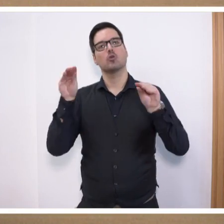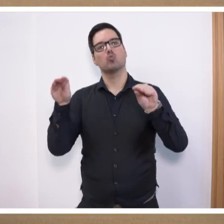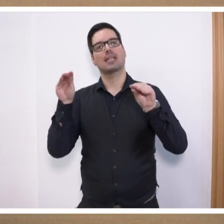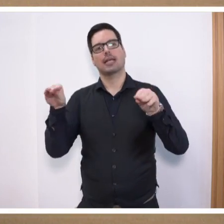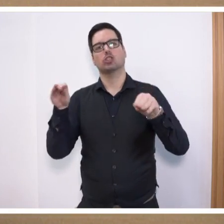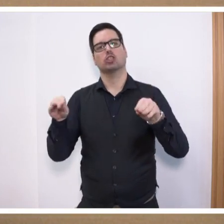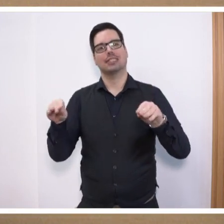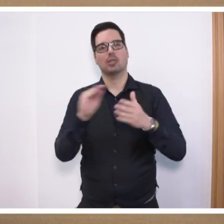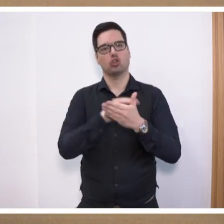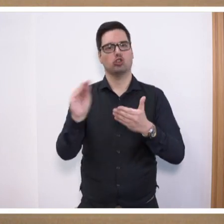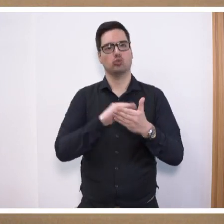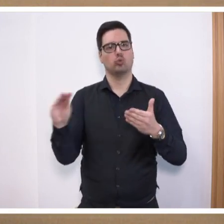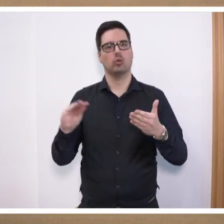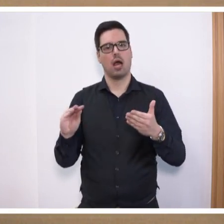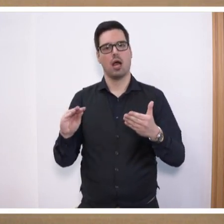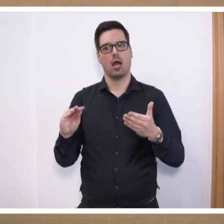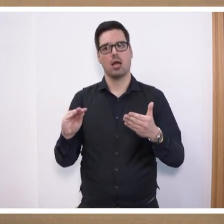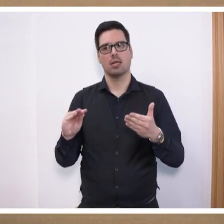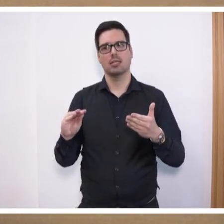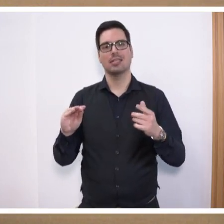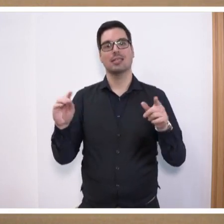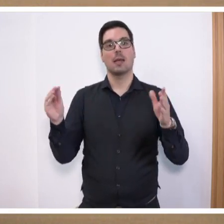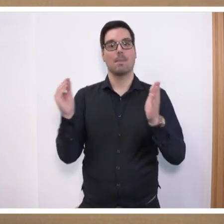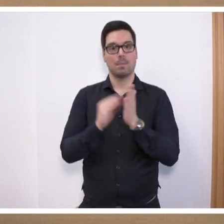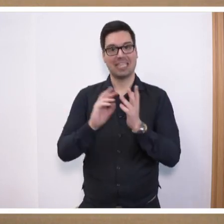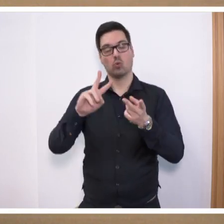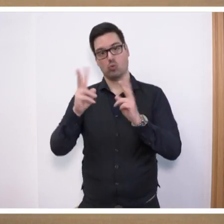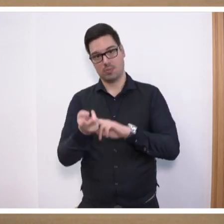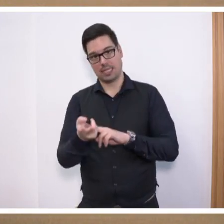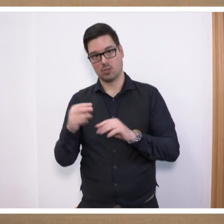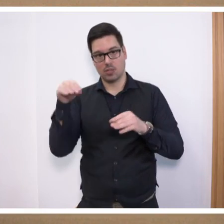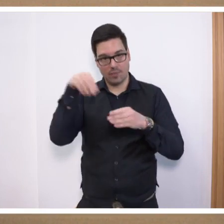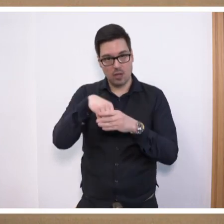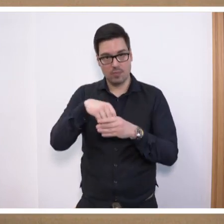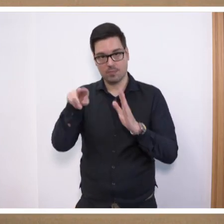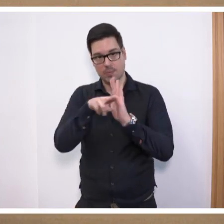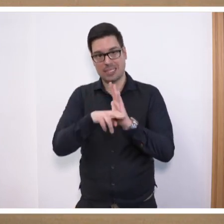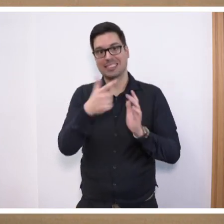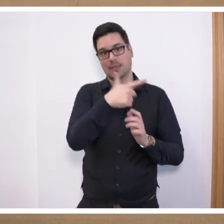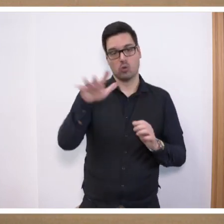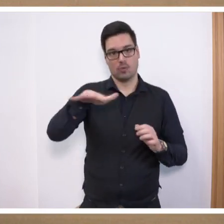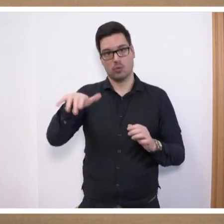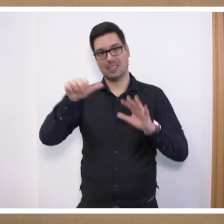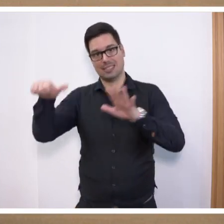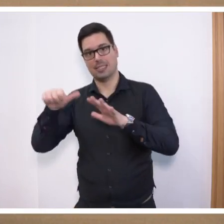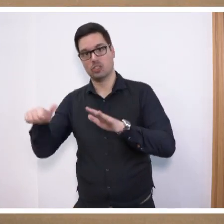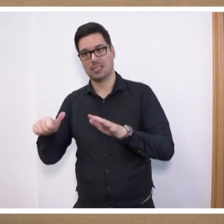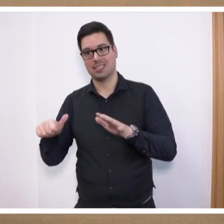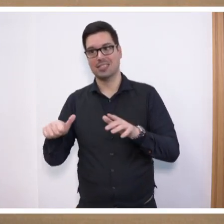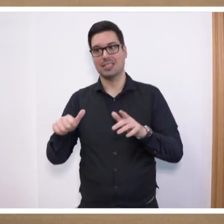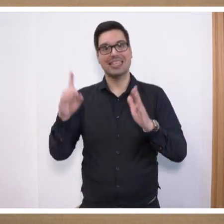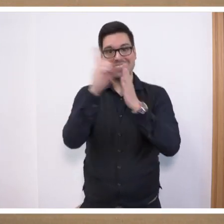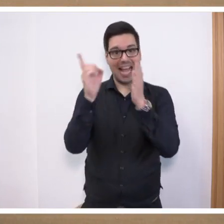Schülerinnen und Schüler. Es erfolgt mit Umsetzung der Inklusionsverordnung im Jahr 2015-16 keine